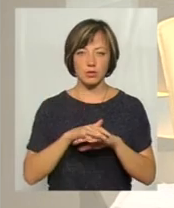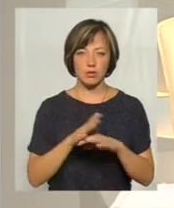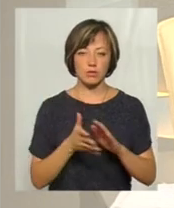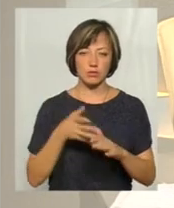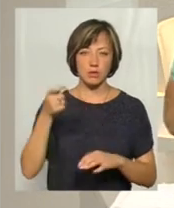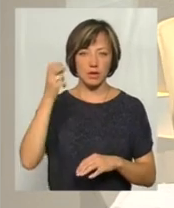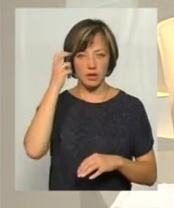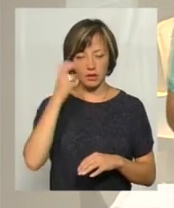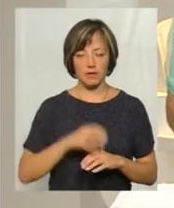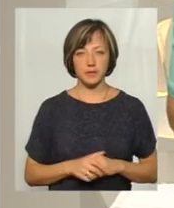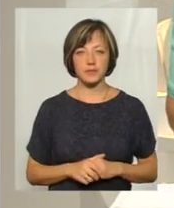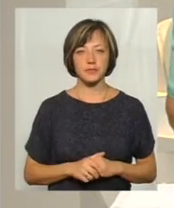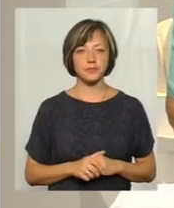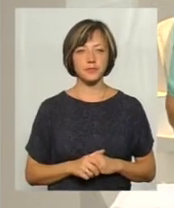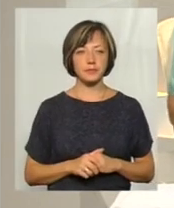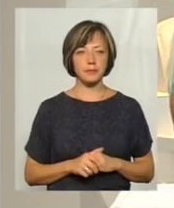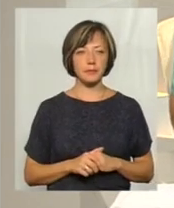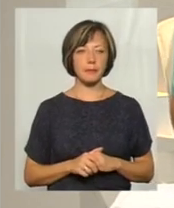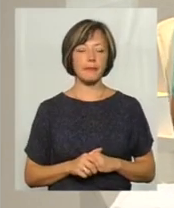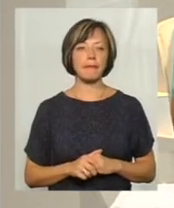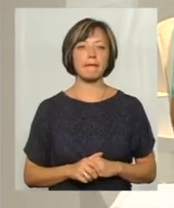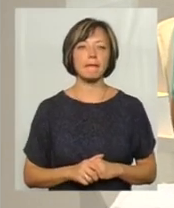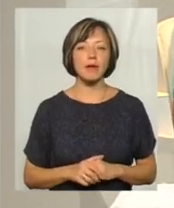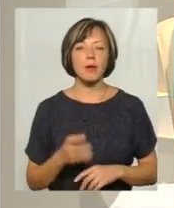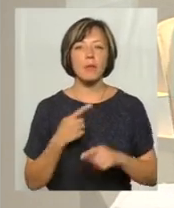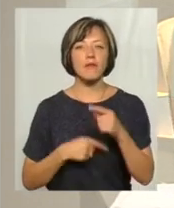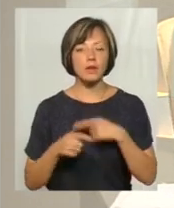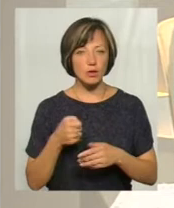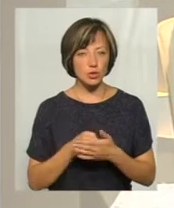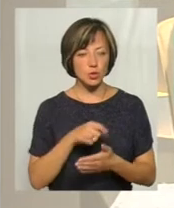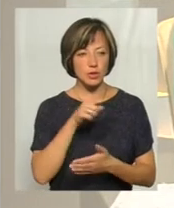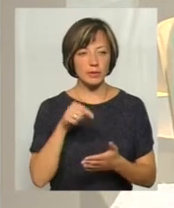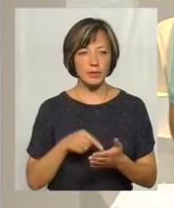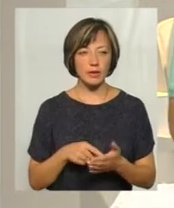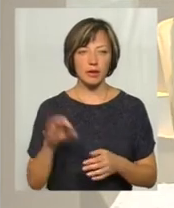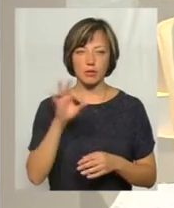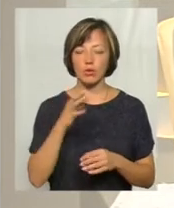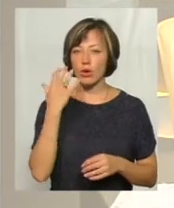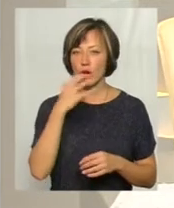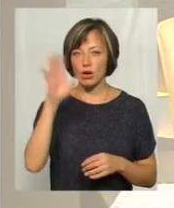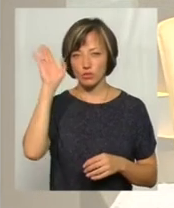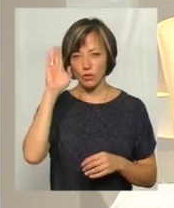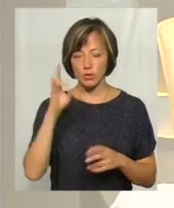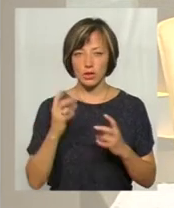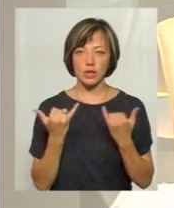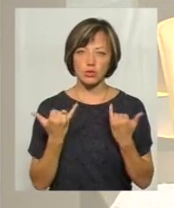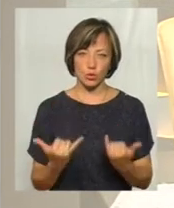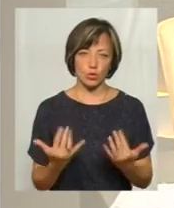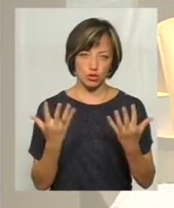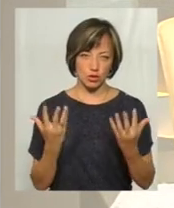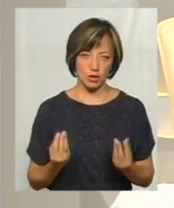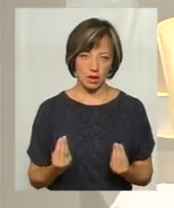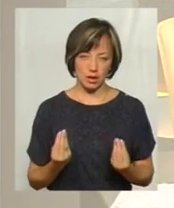на рівні Києва. Повертаючись до запитання про гарячу воду. На сьогоднішній день,